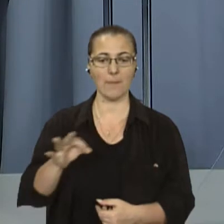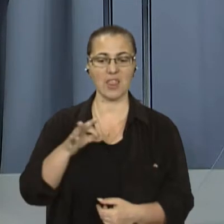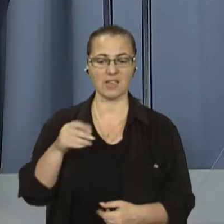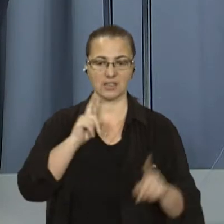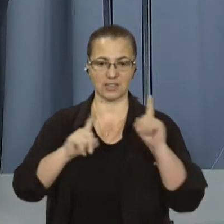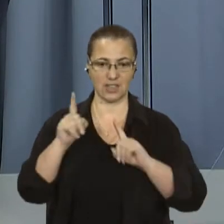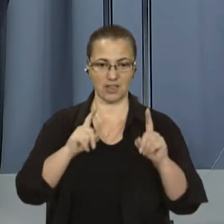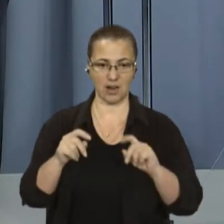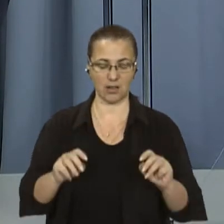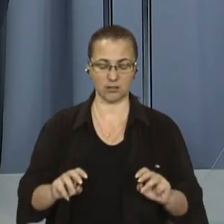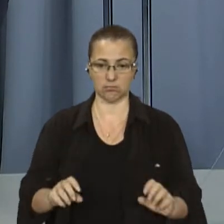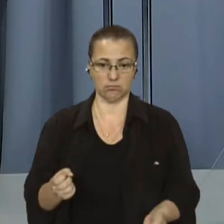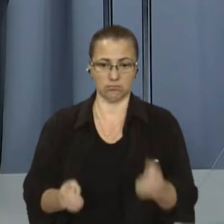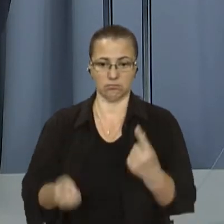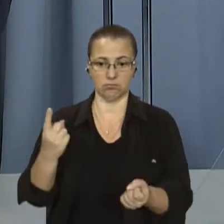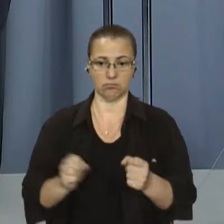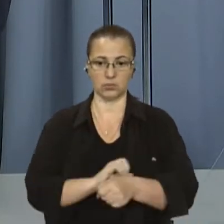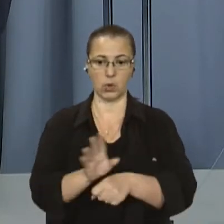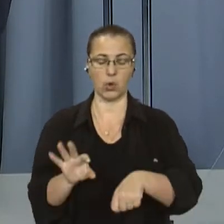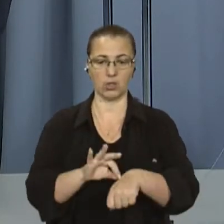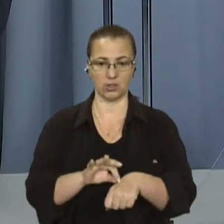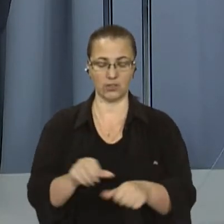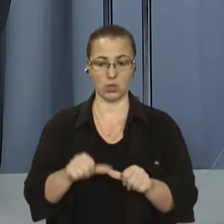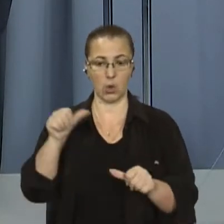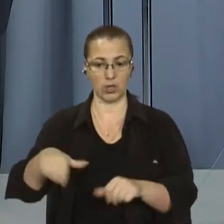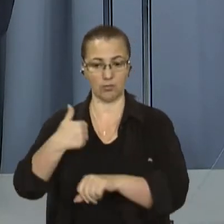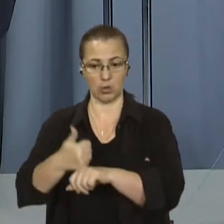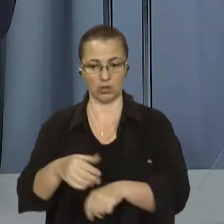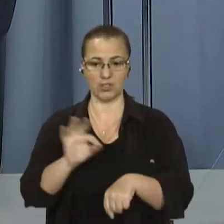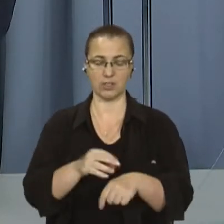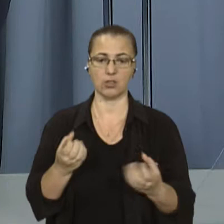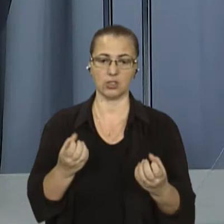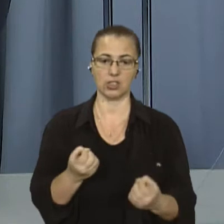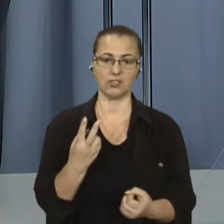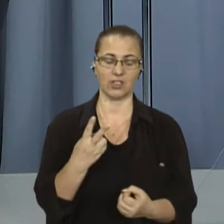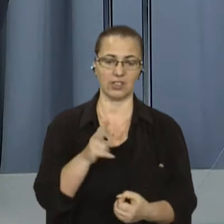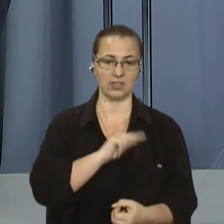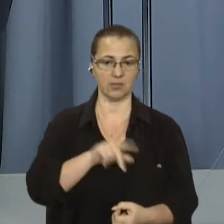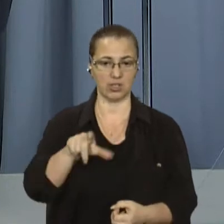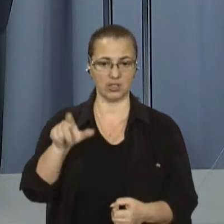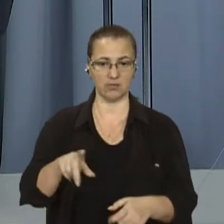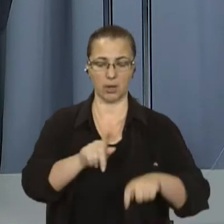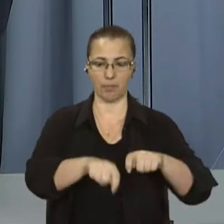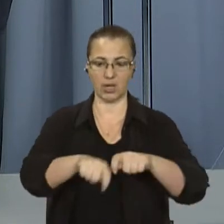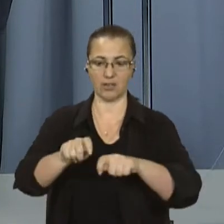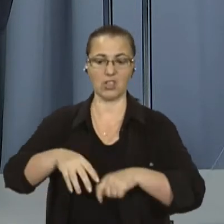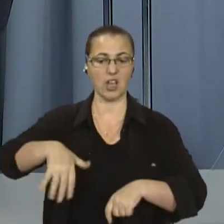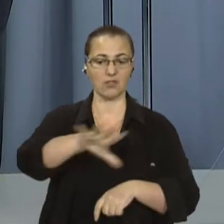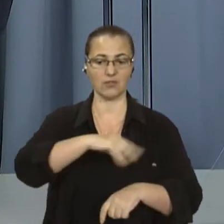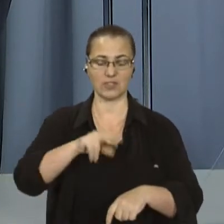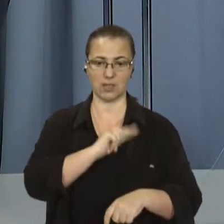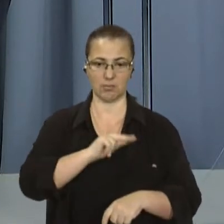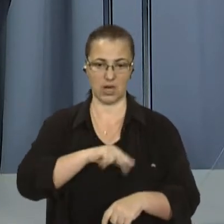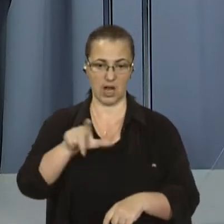окрім голови Олександра Ганущина, захворіли ще 12 людей. В установі протестують усіх працівників, розповів Суспільному перший